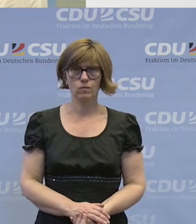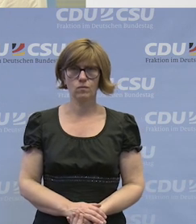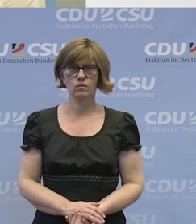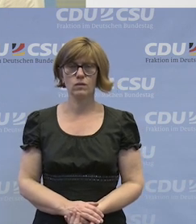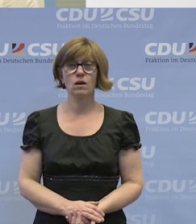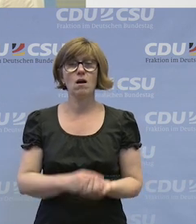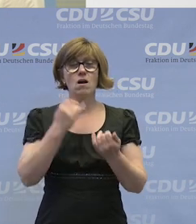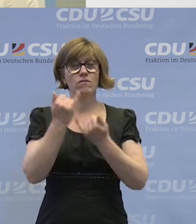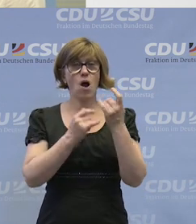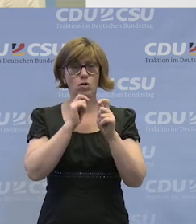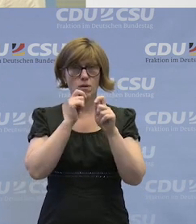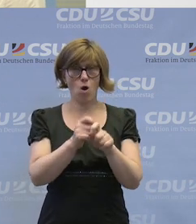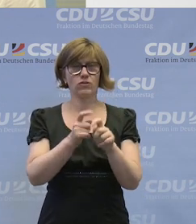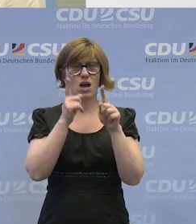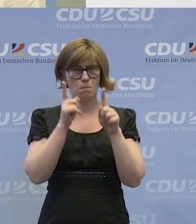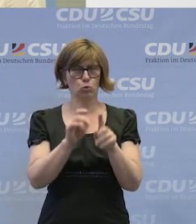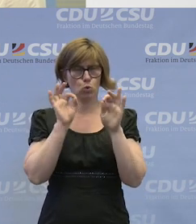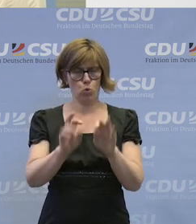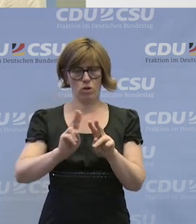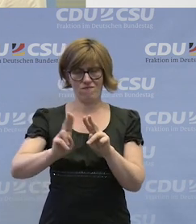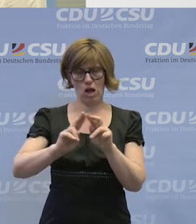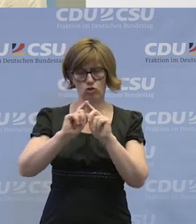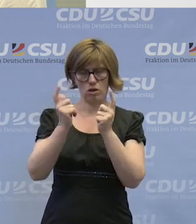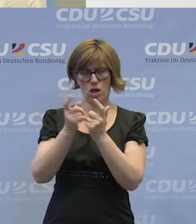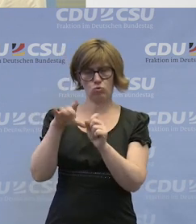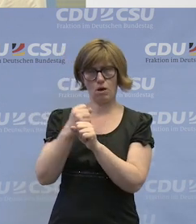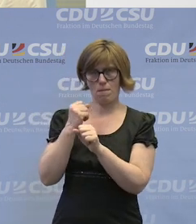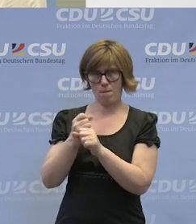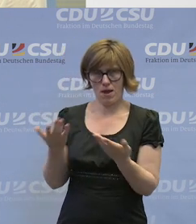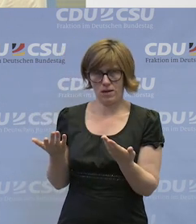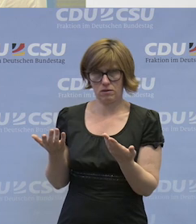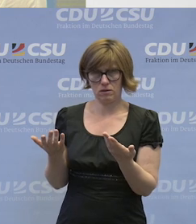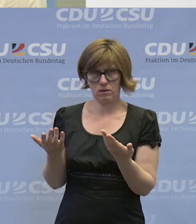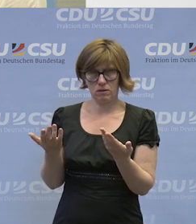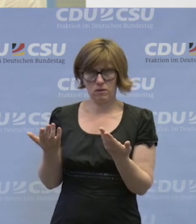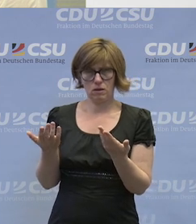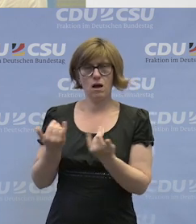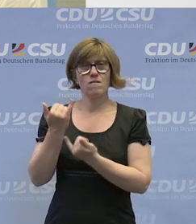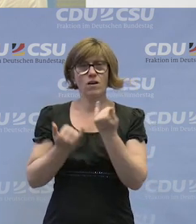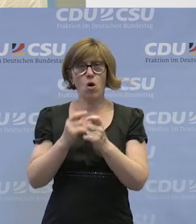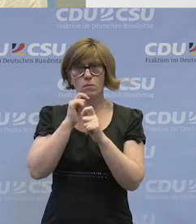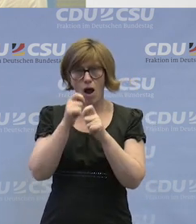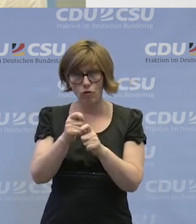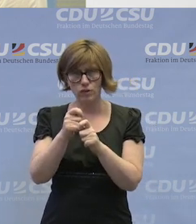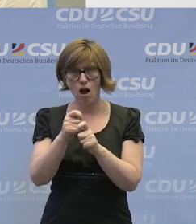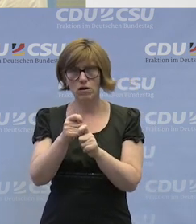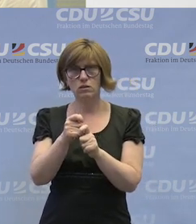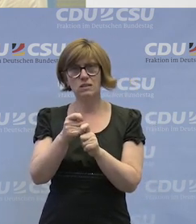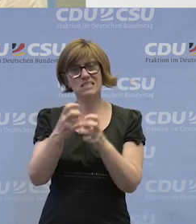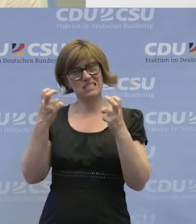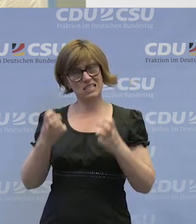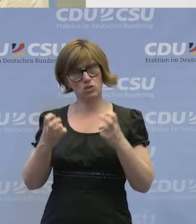Die Frauenbeauftragte muss gut mit dem Werkstattrat zusammenarbeiten. Die Frauenbeauftragte darf bei